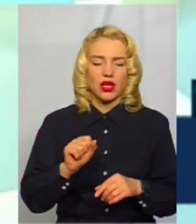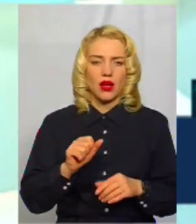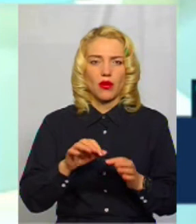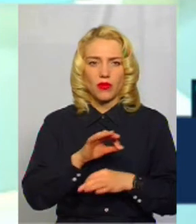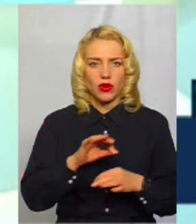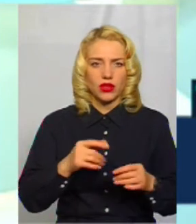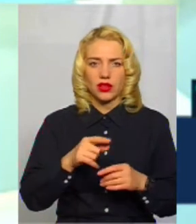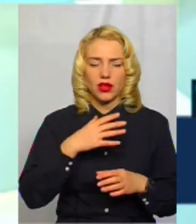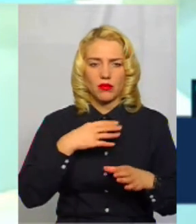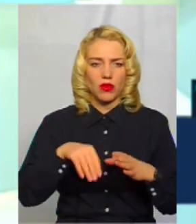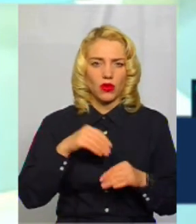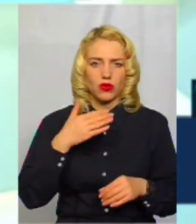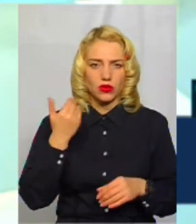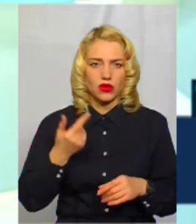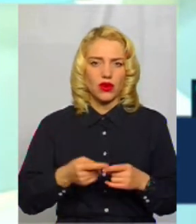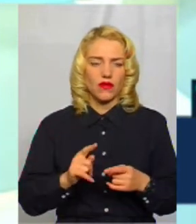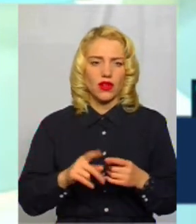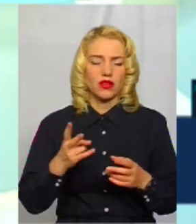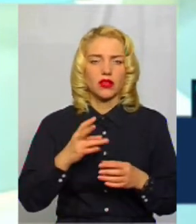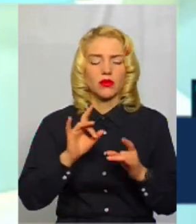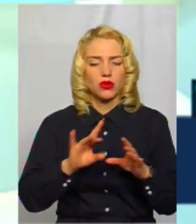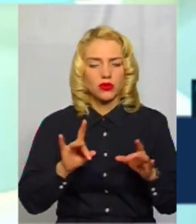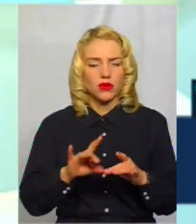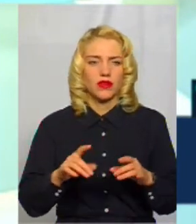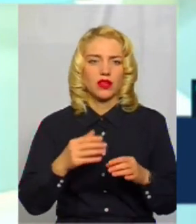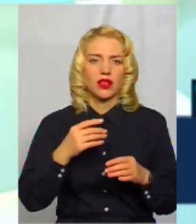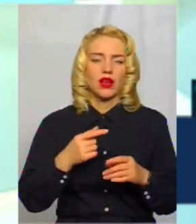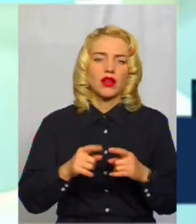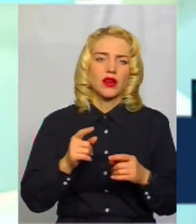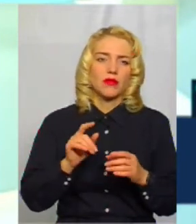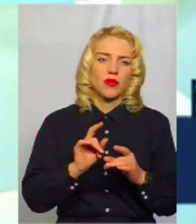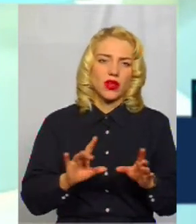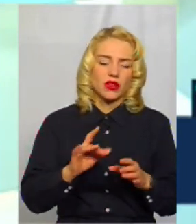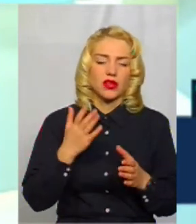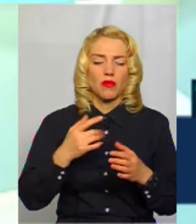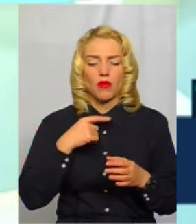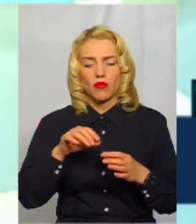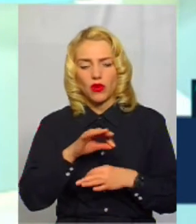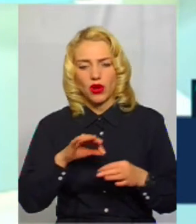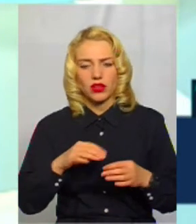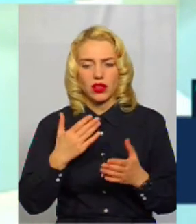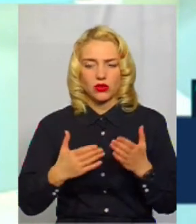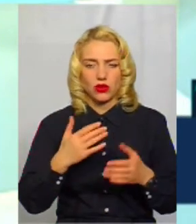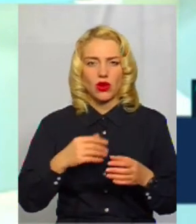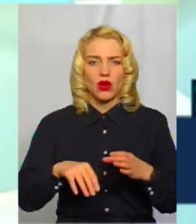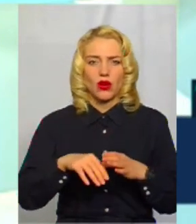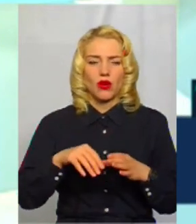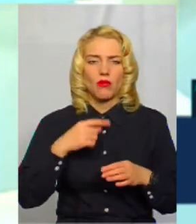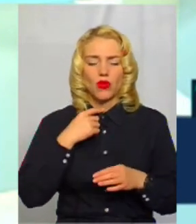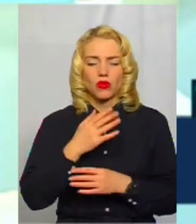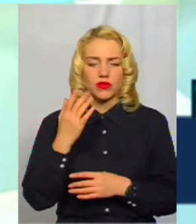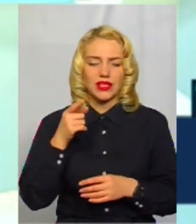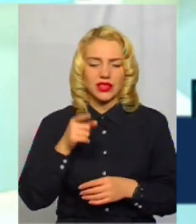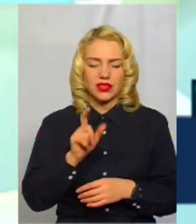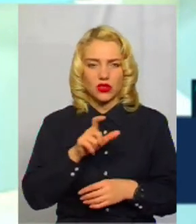дуже важливо просити, розмовляти, пояснювати. Якщо проєкт, якщо проголосували тисячі людей, це кожній